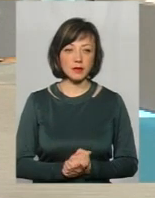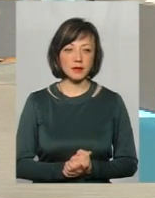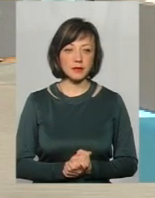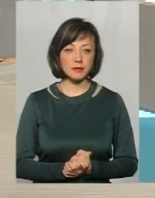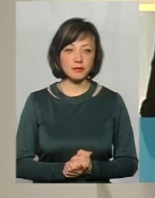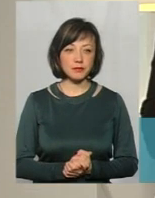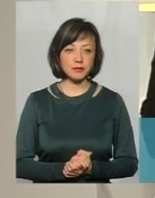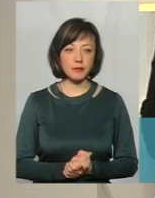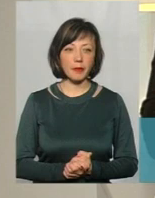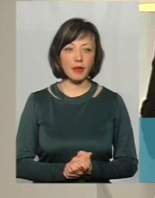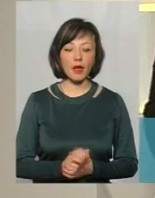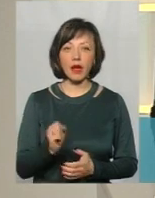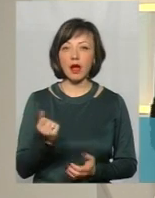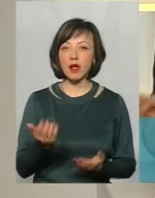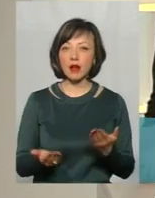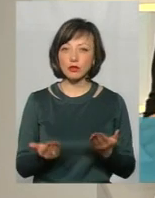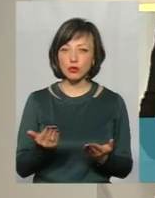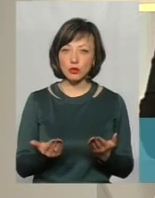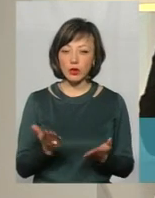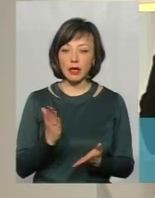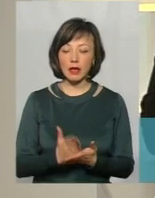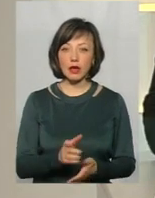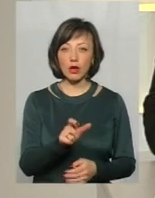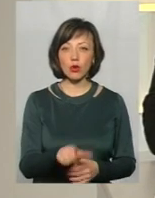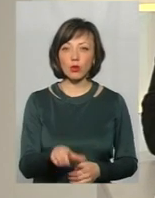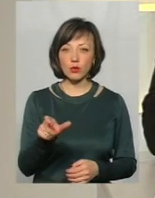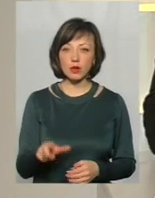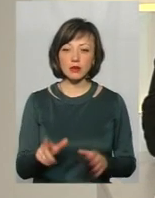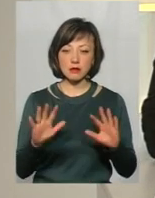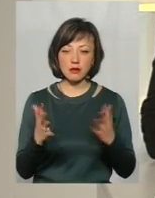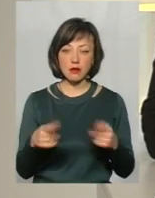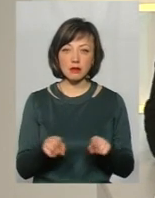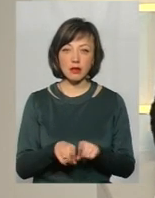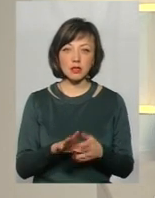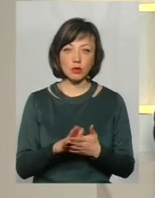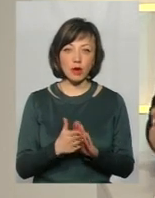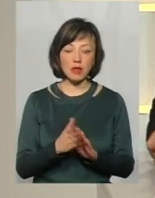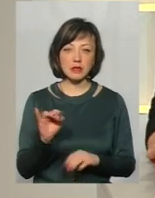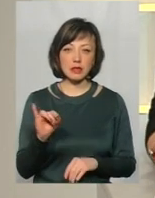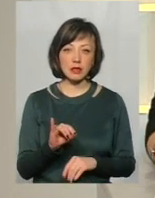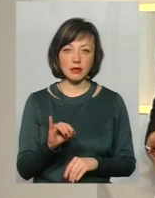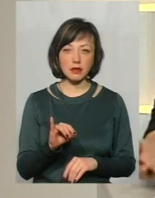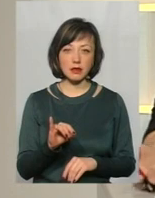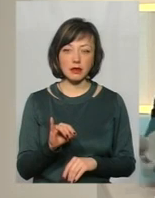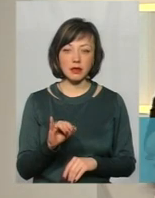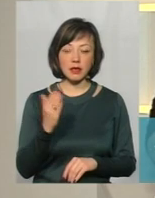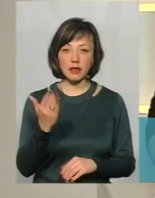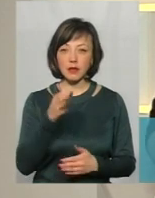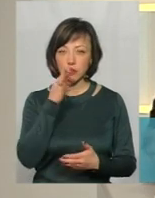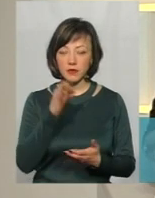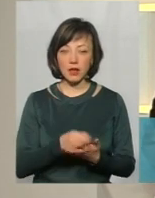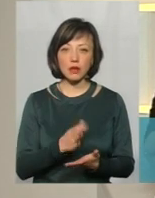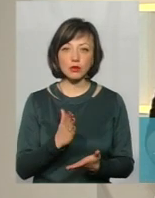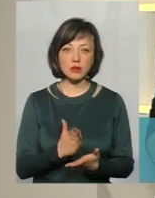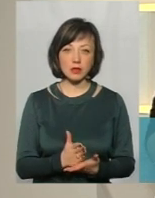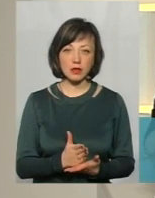документів. А якщо все ж таки є люди, які сталася така ситуація, і в їх відповідальність є,